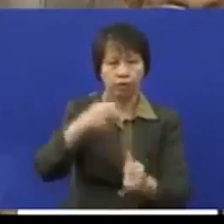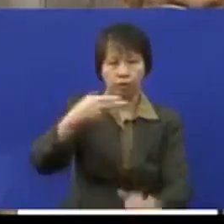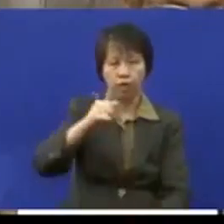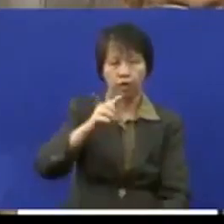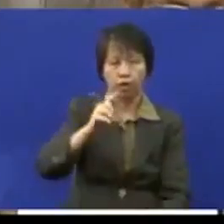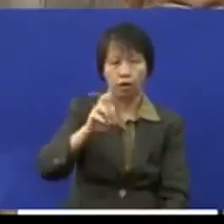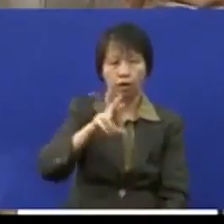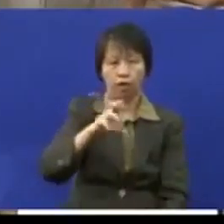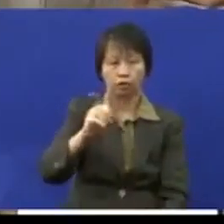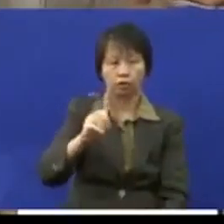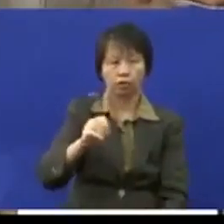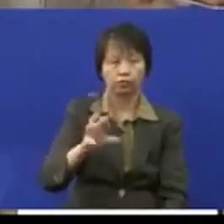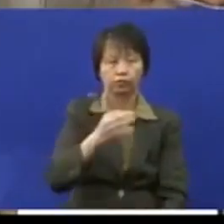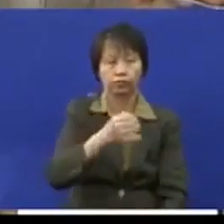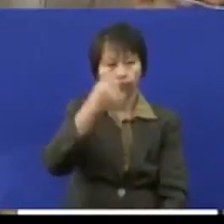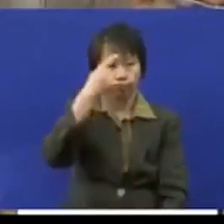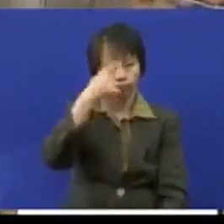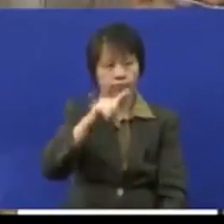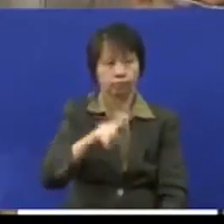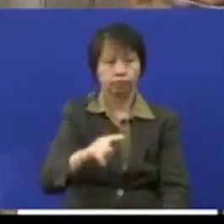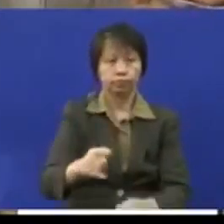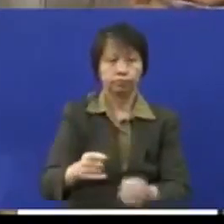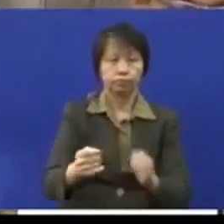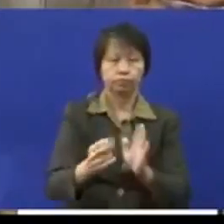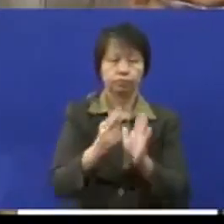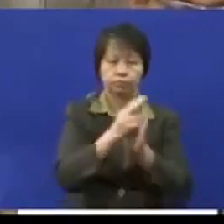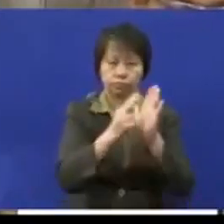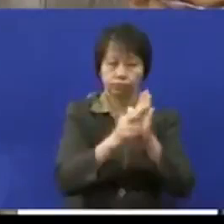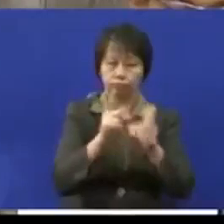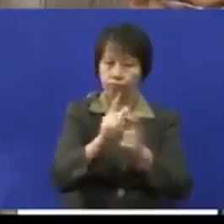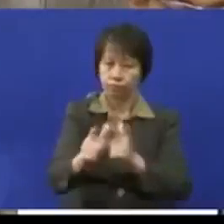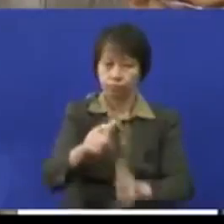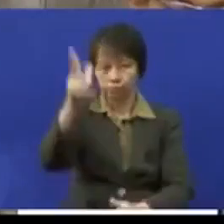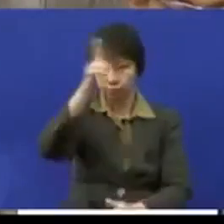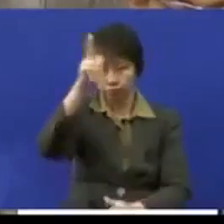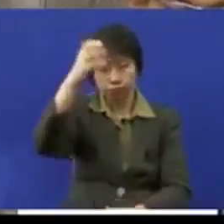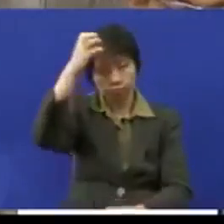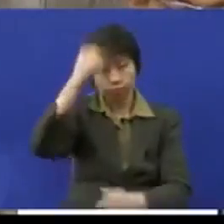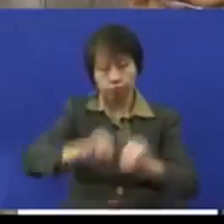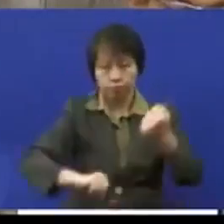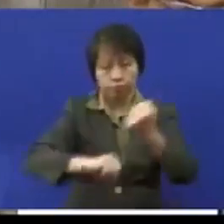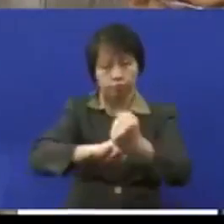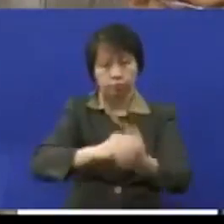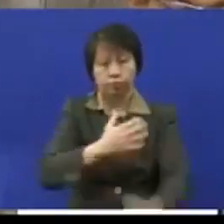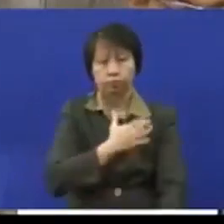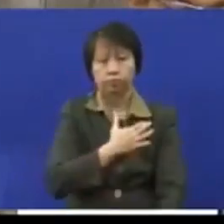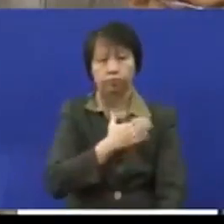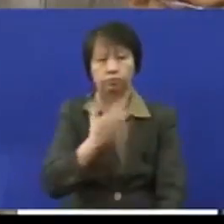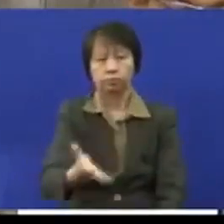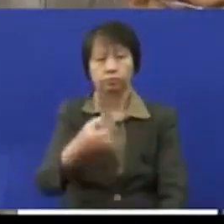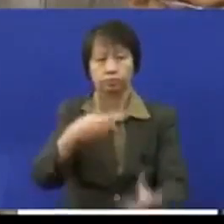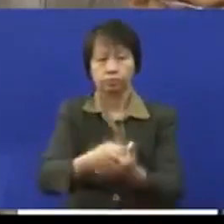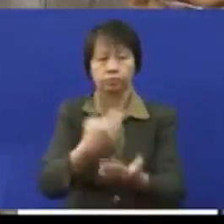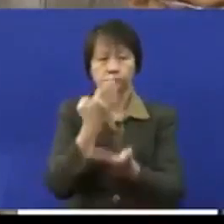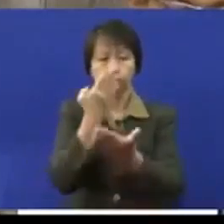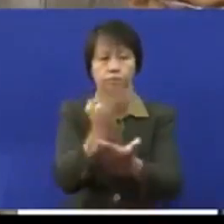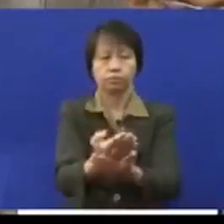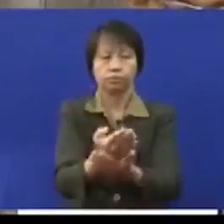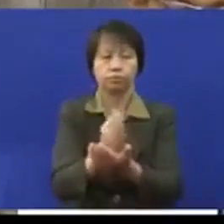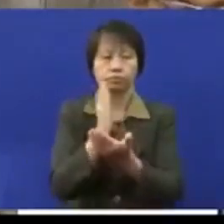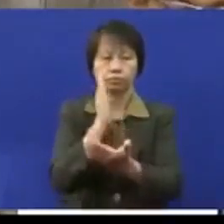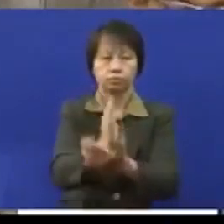melalui peruntukan yang diluluskan kerajaan negeri telah menzahirkan sokongan dan komitmen dalam membantu pihak